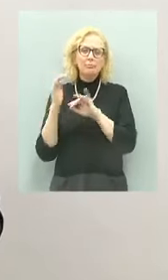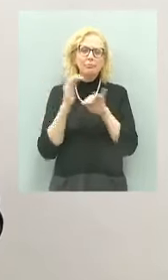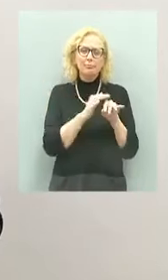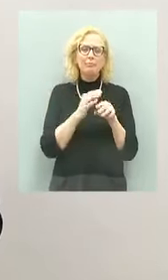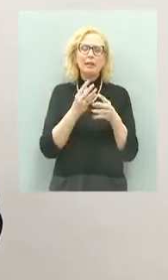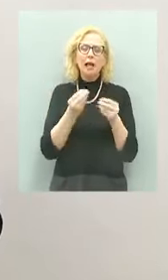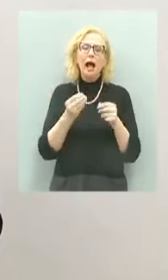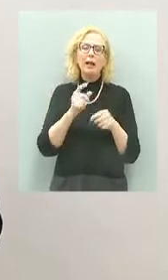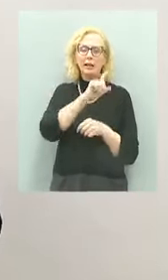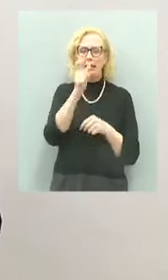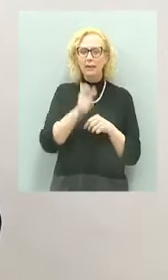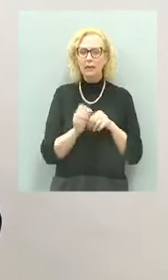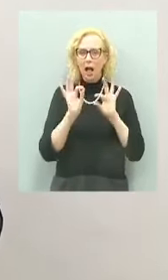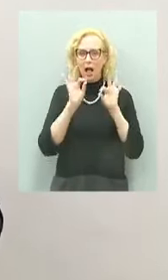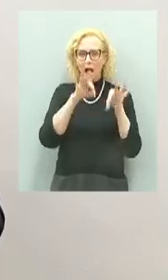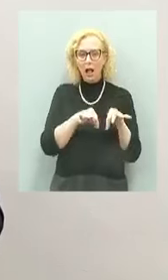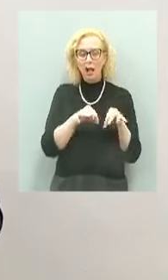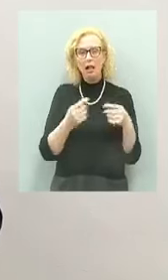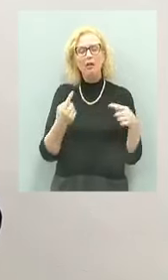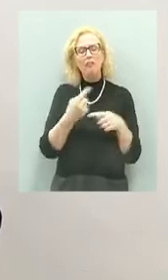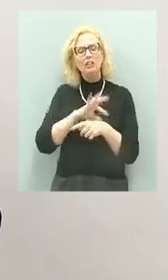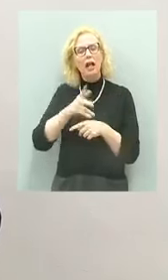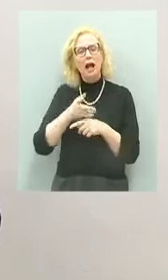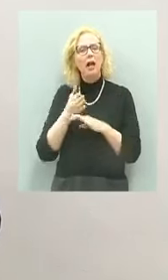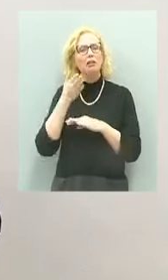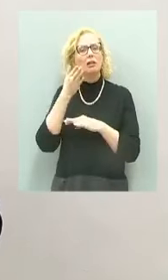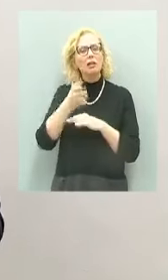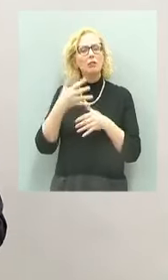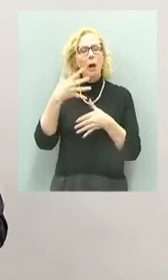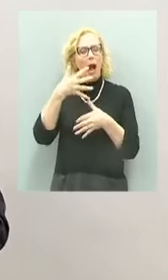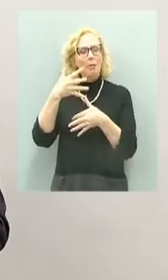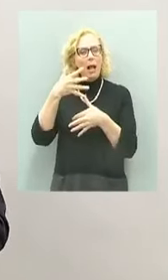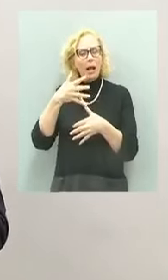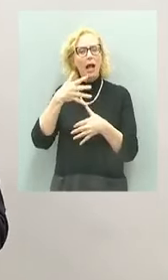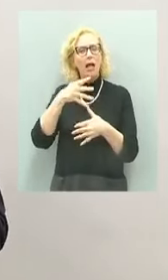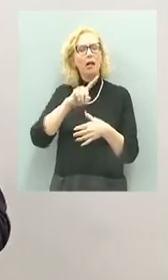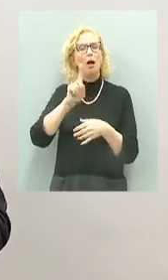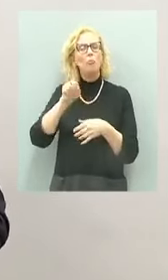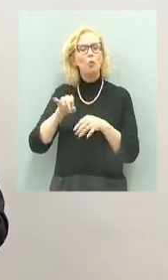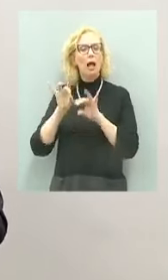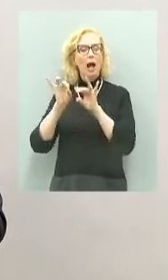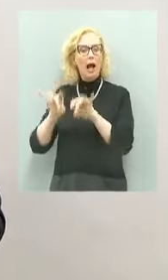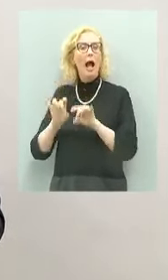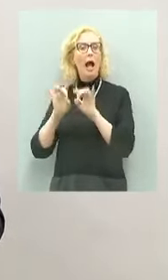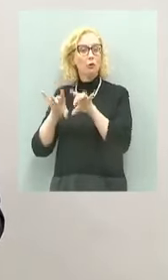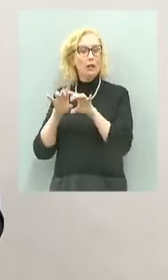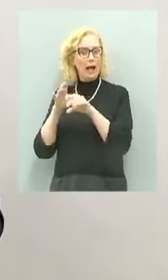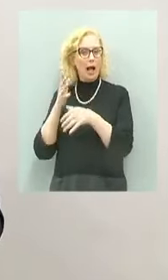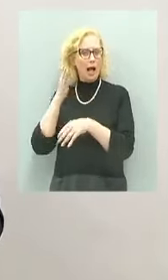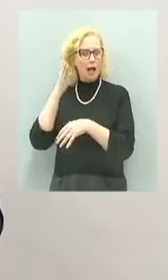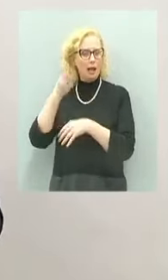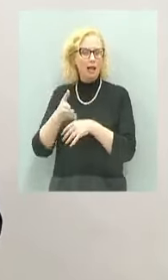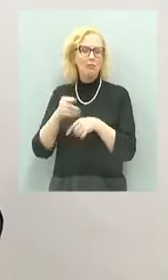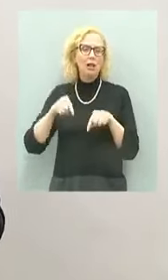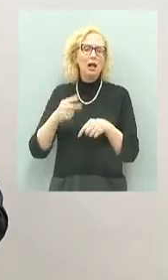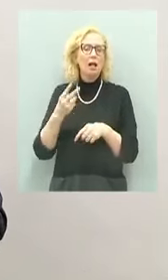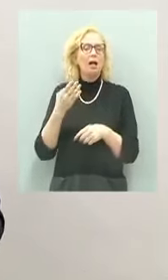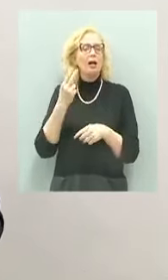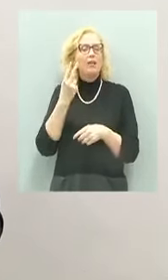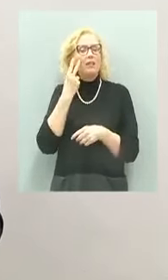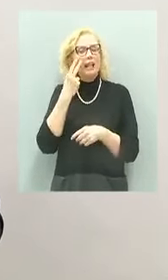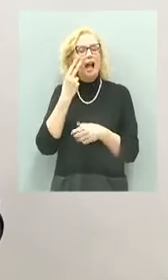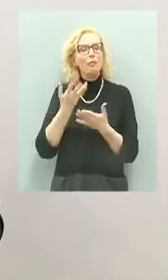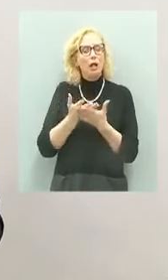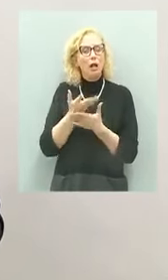riparo in Italia, ma tanti altri emigrarono nelle Americhe e in Australia, a questo proposito ascoltiamo un'altra